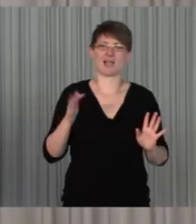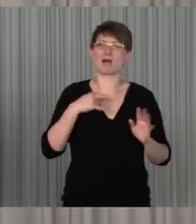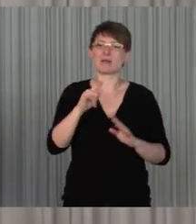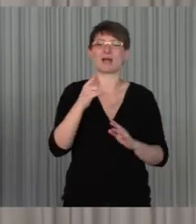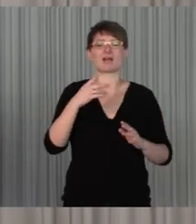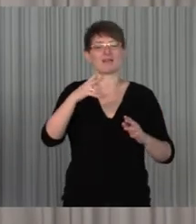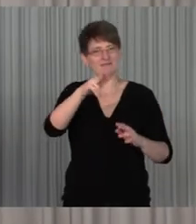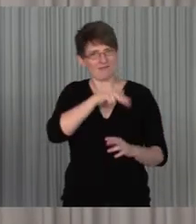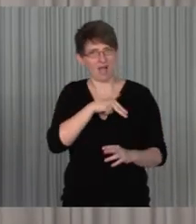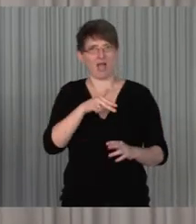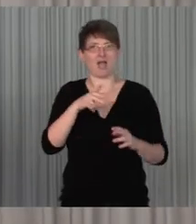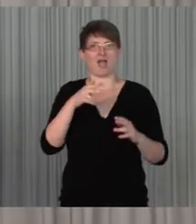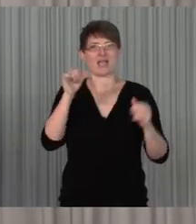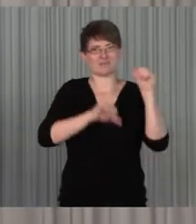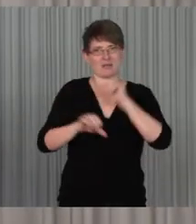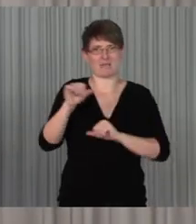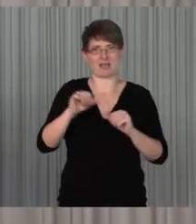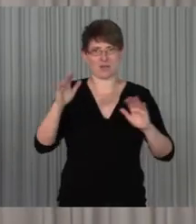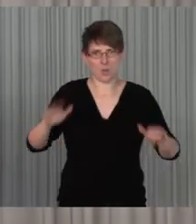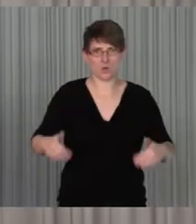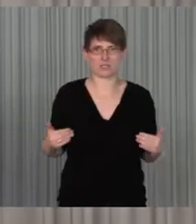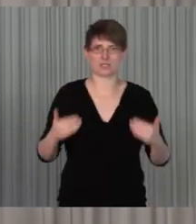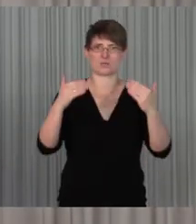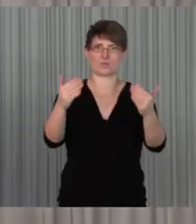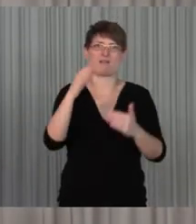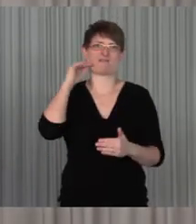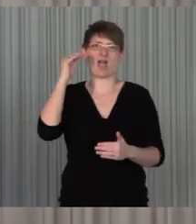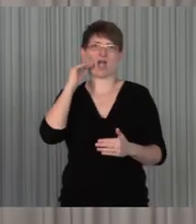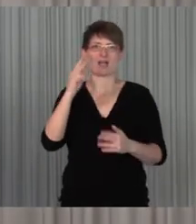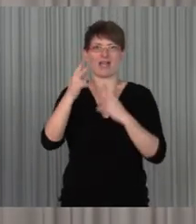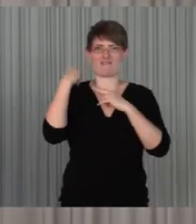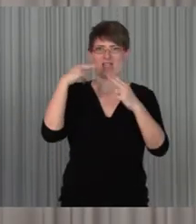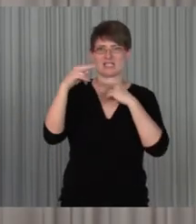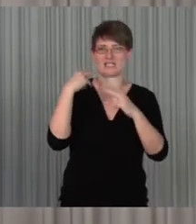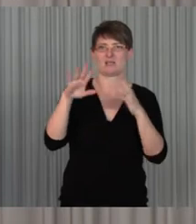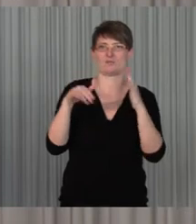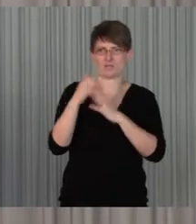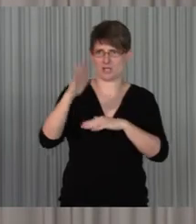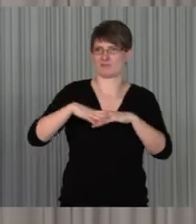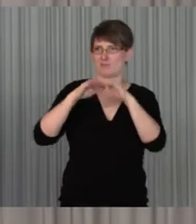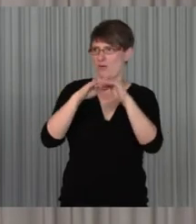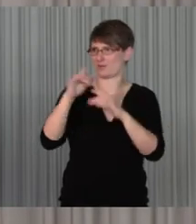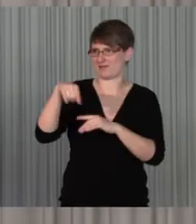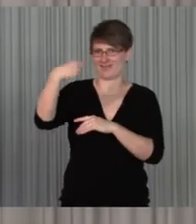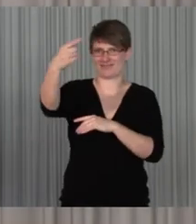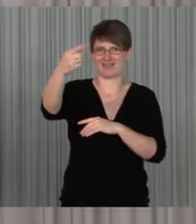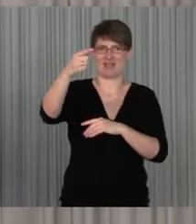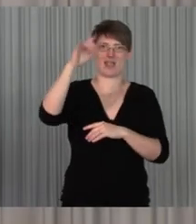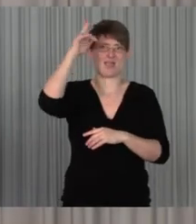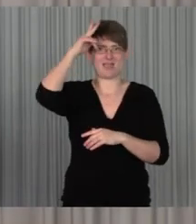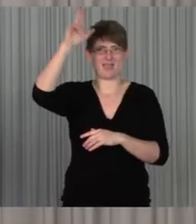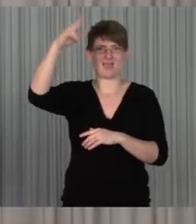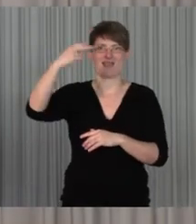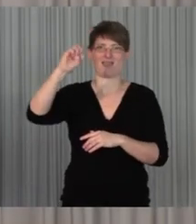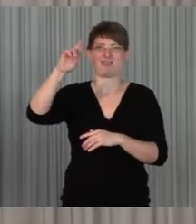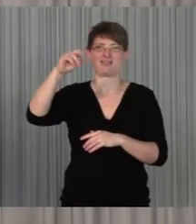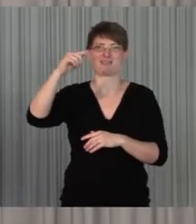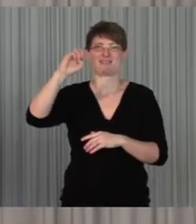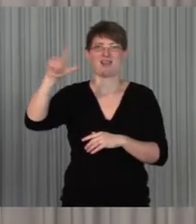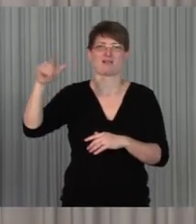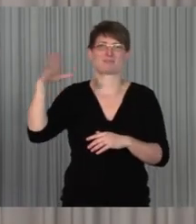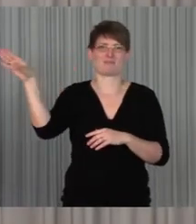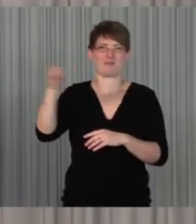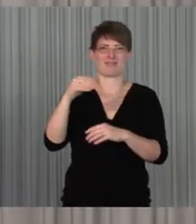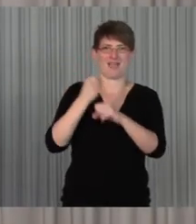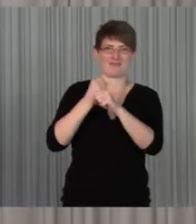starten und Erfahrungen reflektieren und mit den Netzwerken aufbauen, fangen sie gleich an. Das macht dann Ähnlichem und vielleicht kann ja